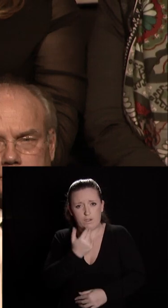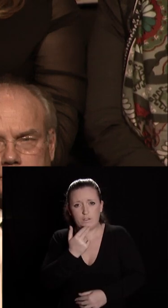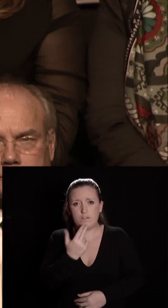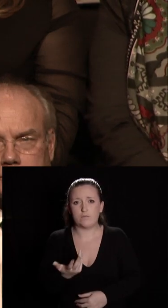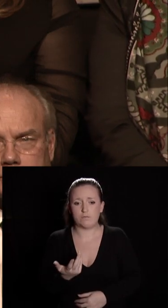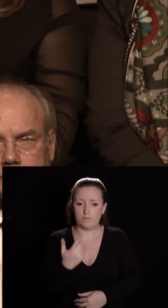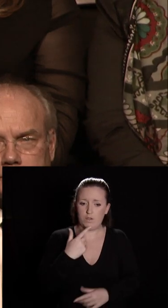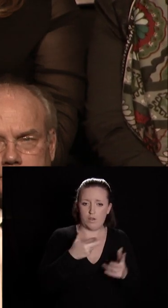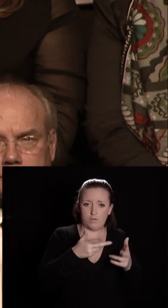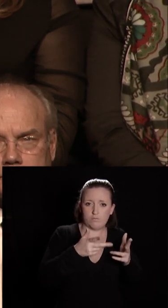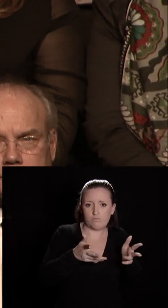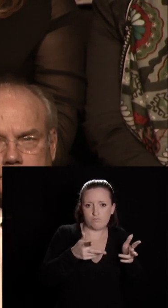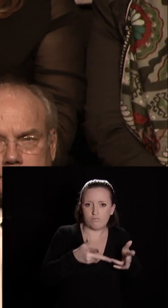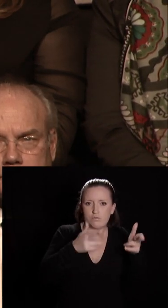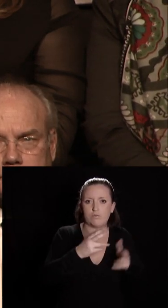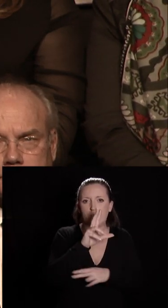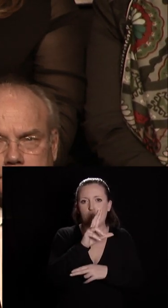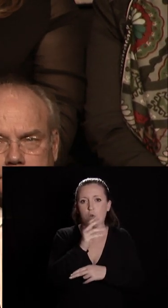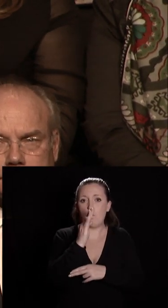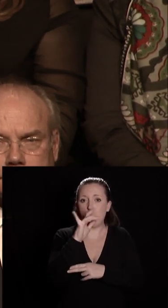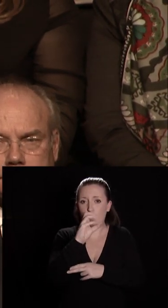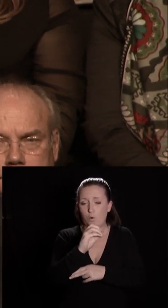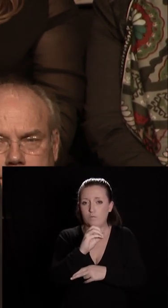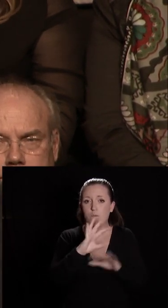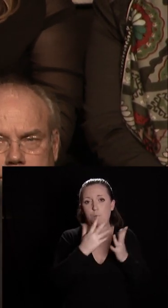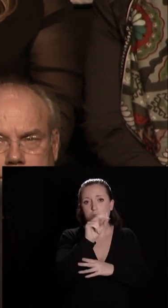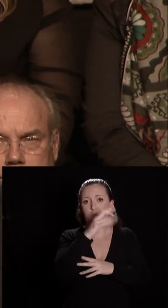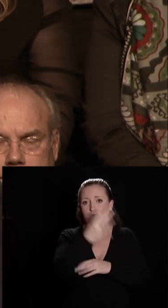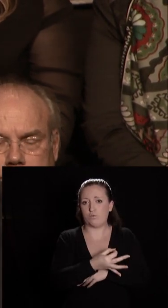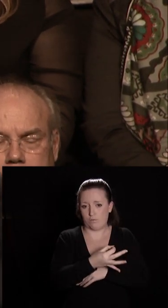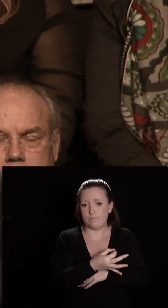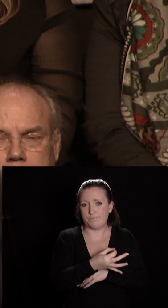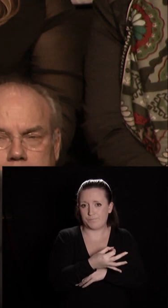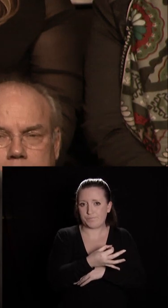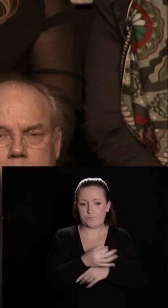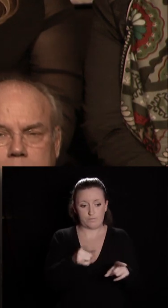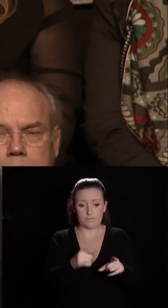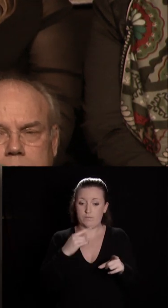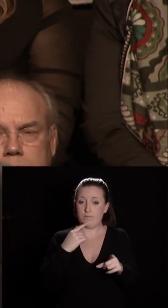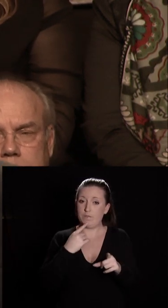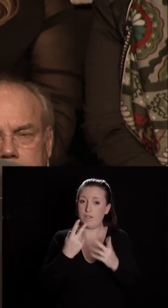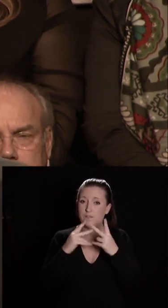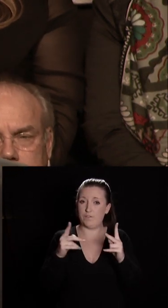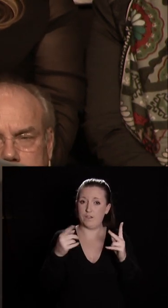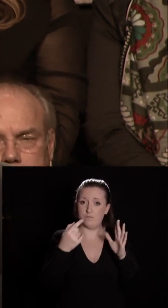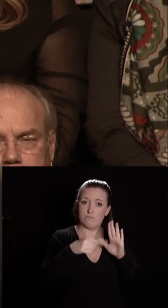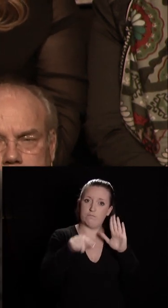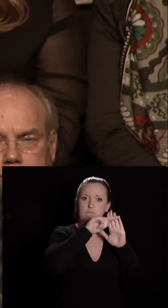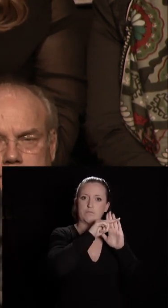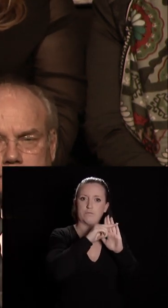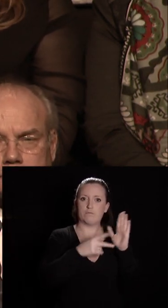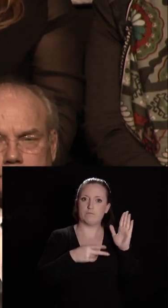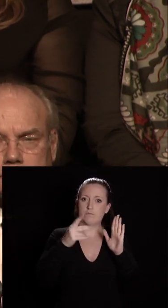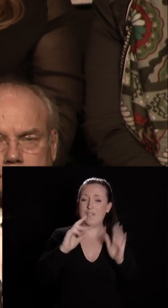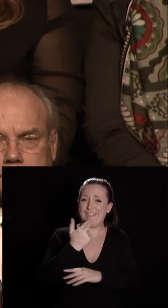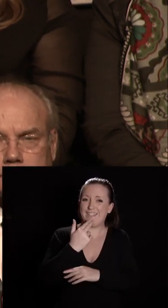part de bio proche de 30% qui place la ville dans la catégorie des grandes villes de France les plus avancées pour la